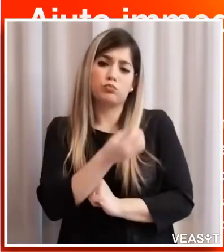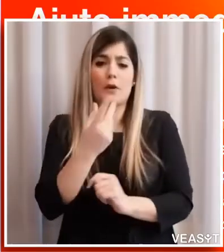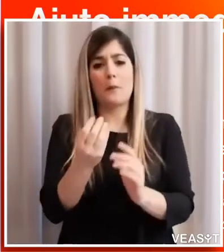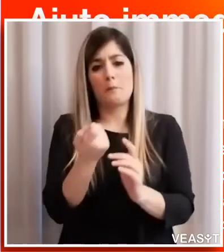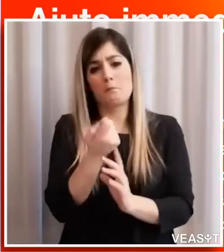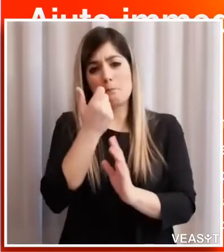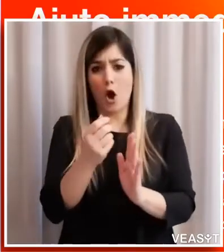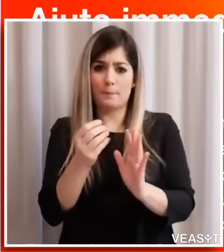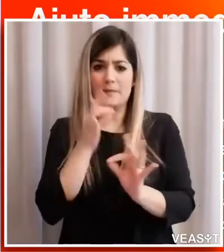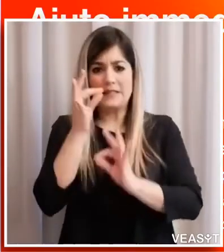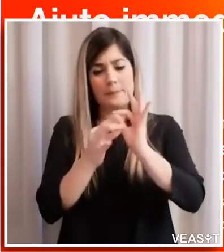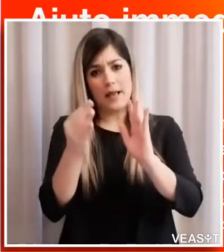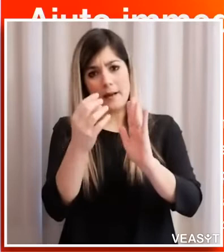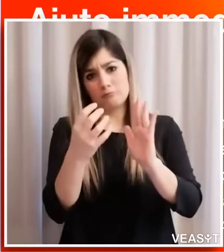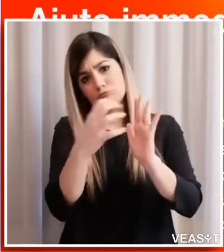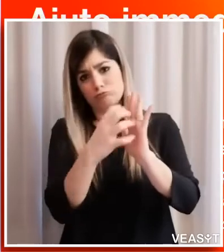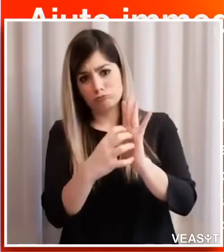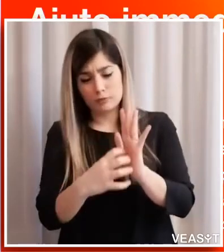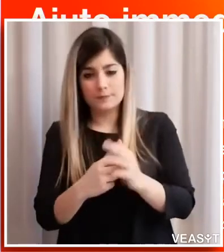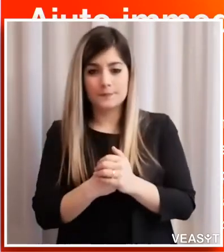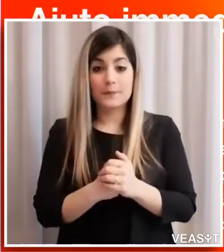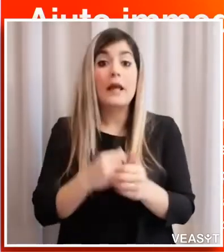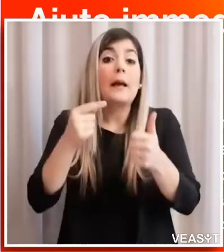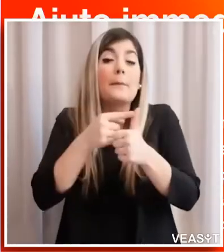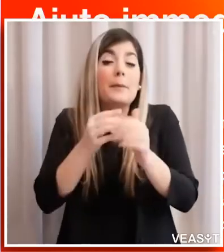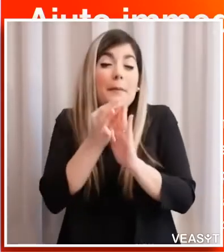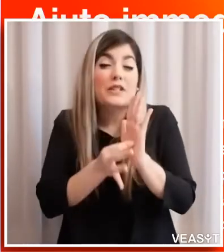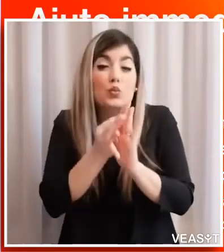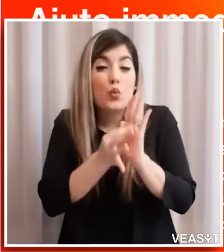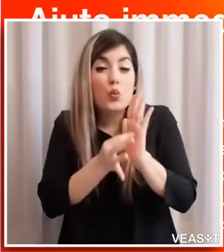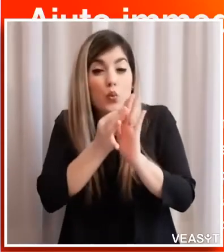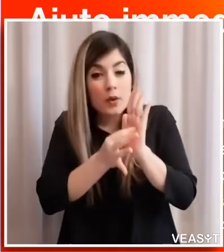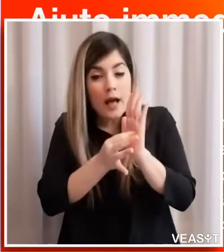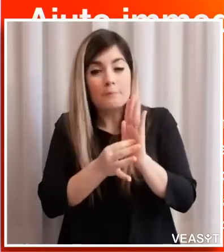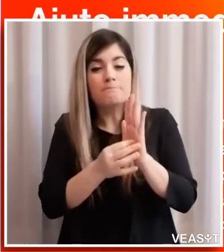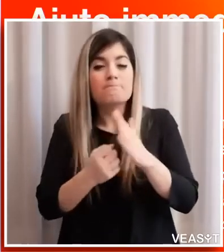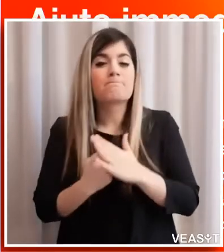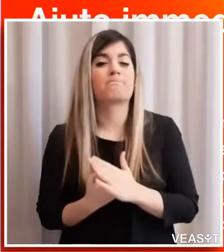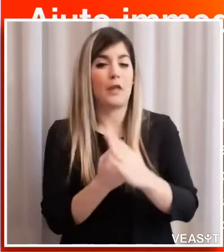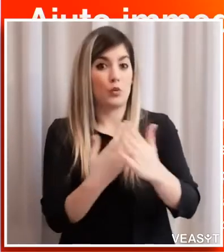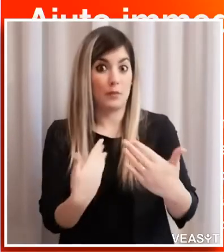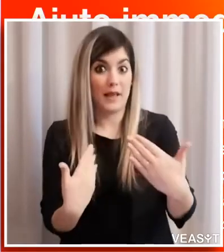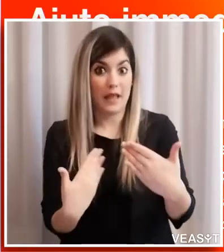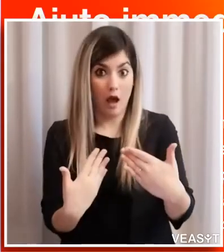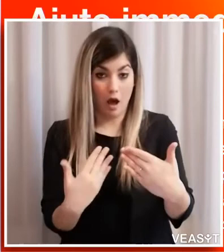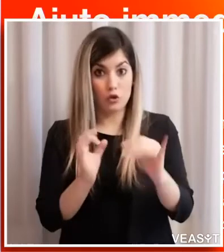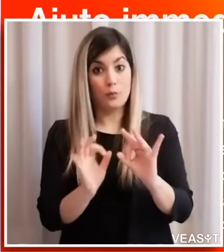misure una prima misura che riguarda soprattutto un aiuto immediato è stato quello